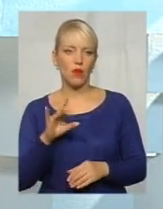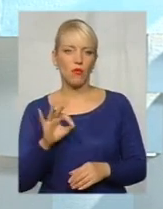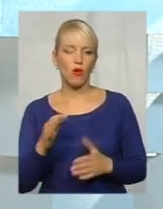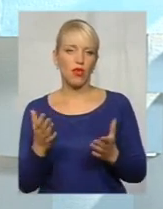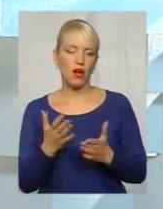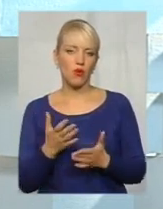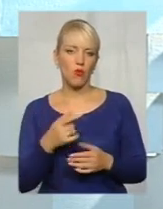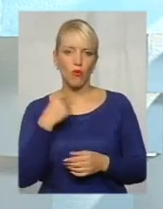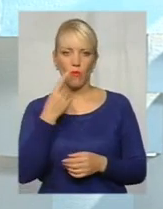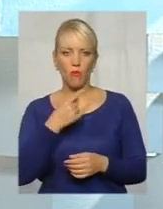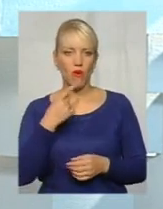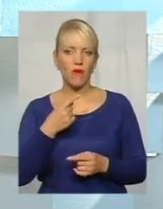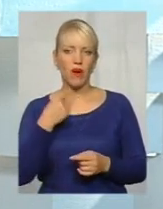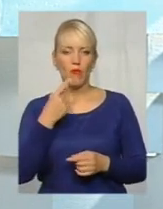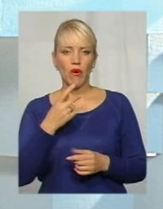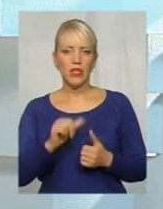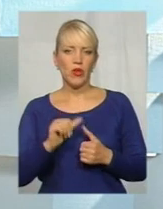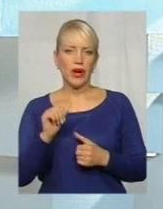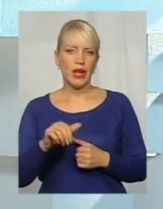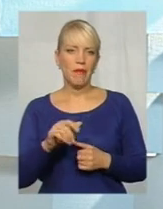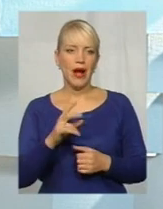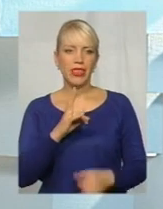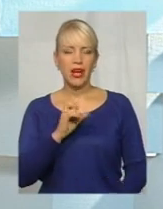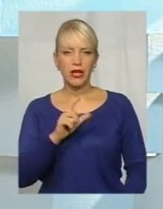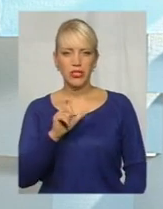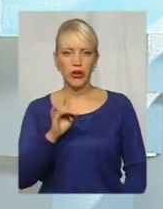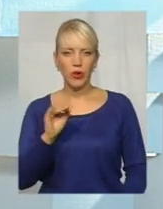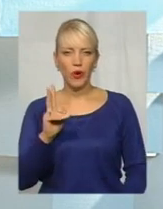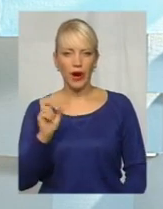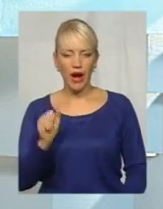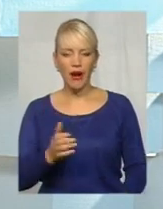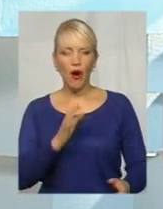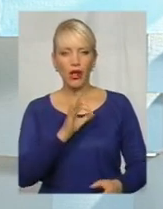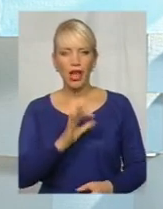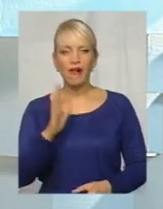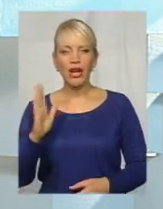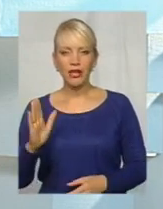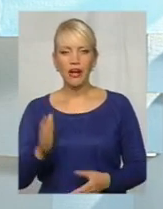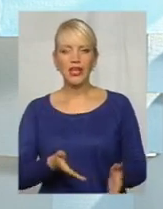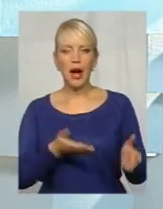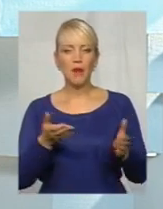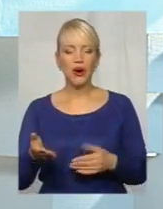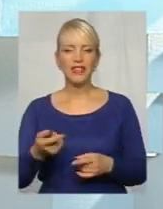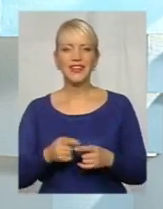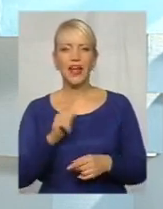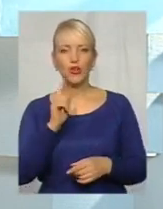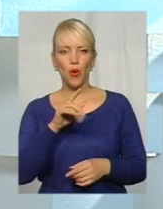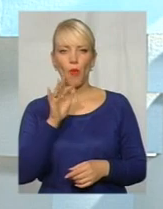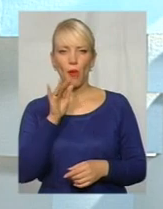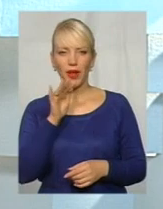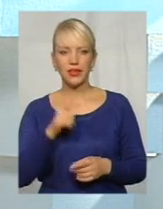йдеться. Зокрема, ми запрошували Мизернюка Олега Васильовича та на той момент